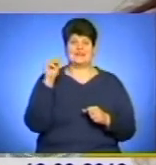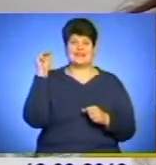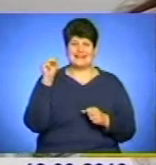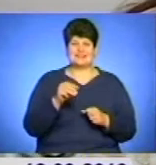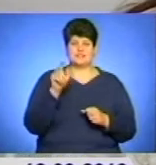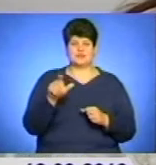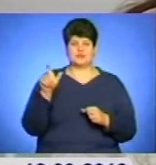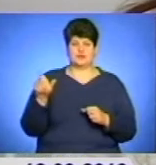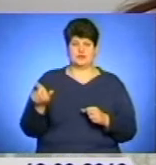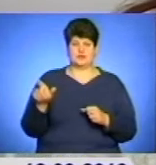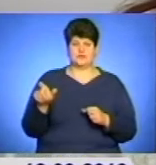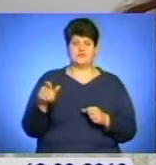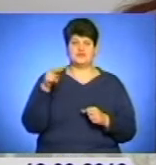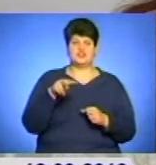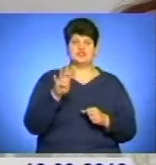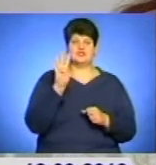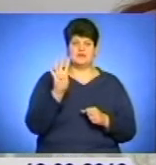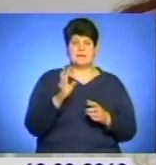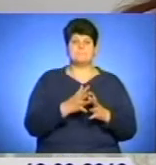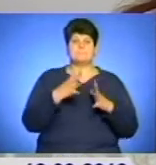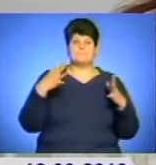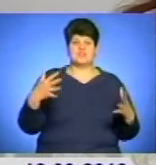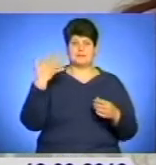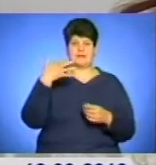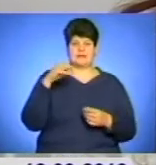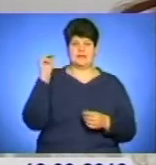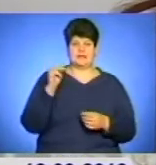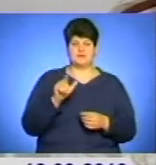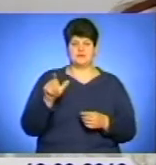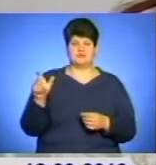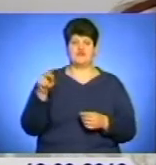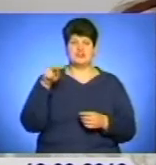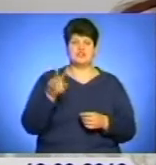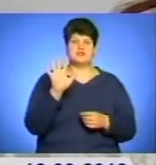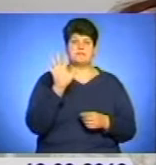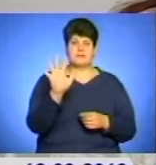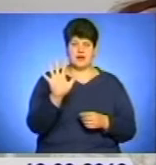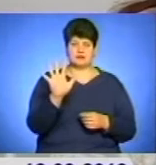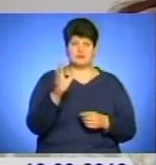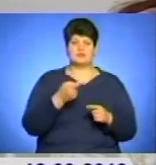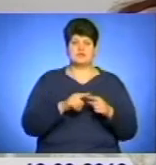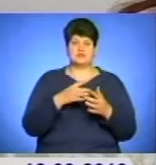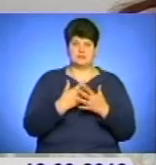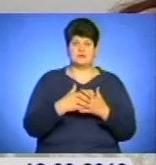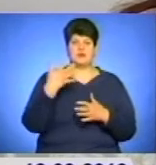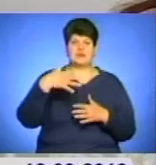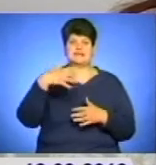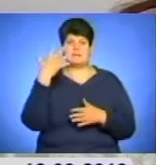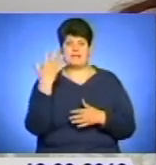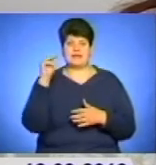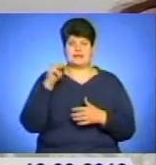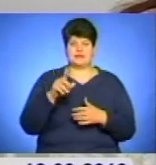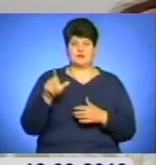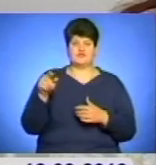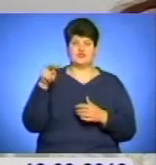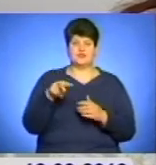В 2004 році це вже було понад 50 тисяч чоловік. В 2005 році це було майже 55 тисяч чоловік. І